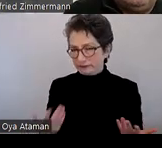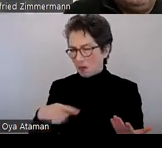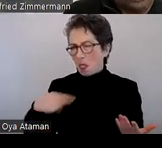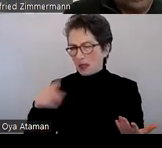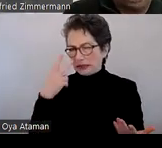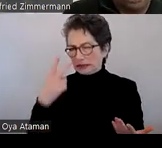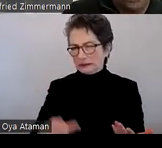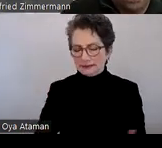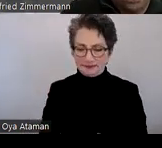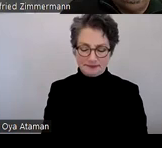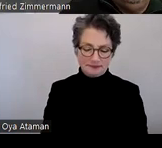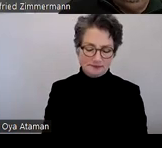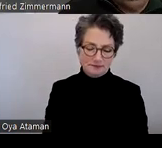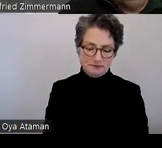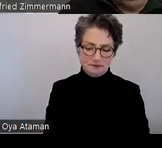sehen.